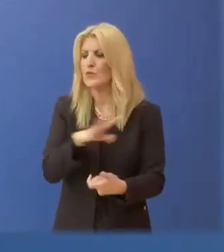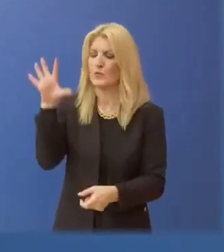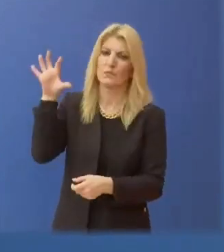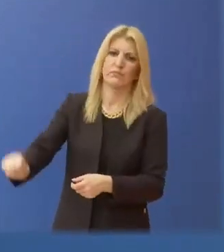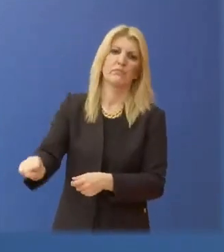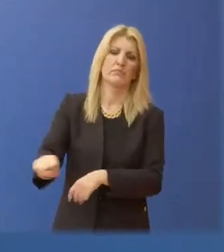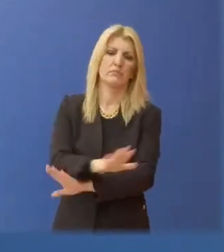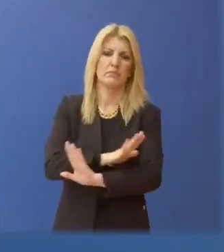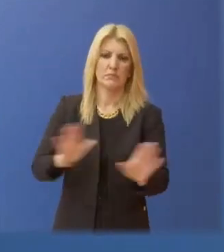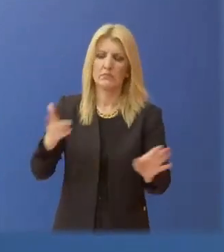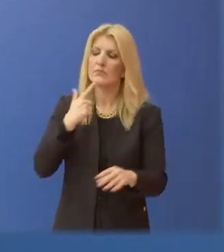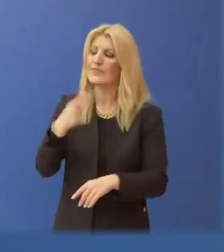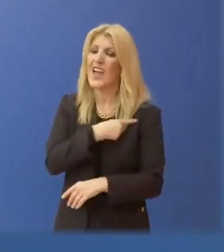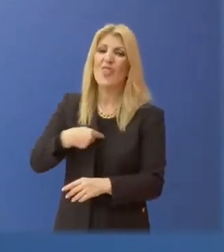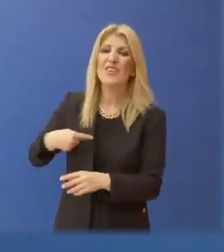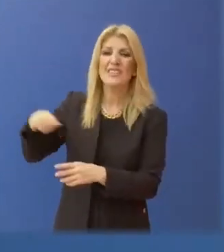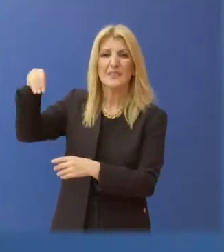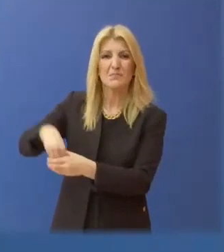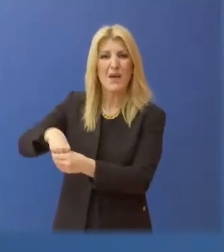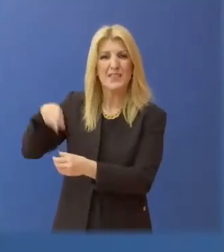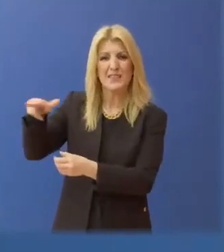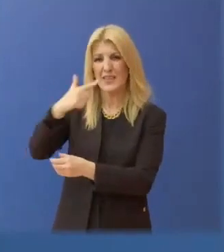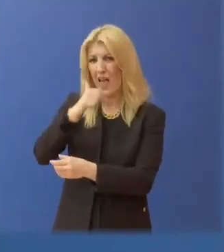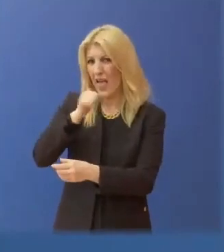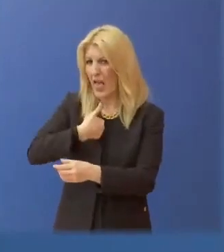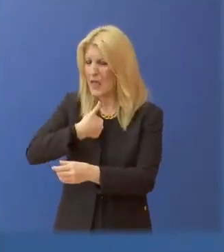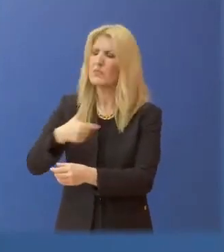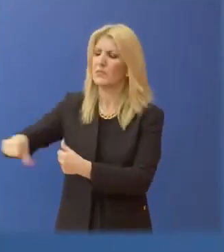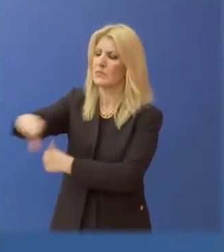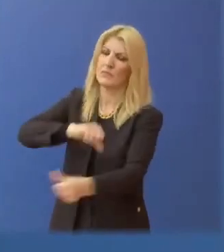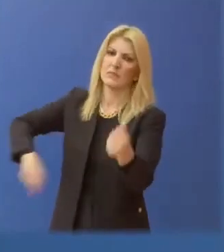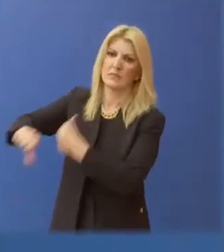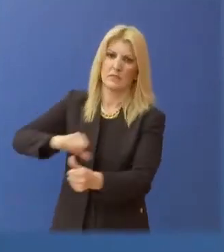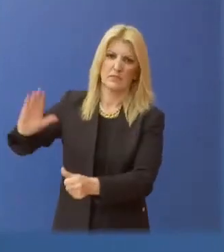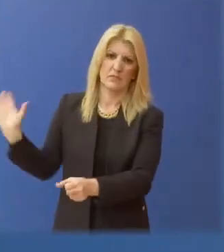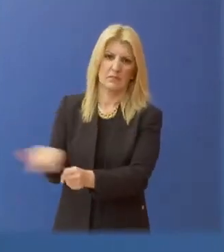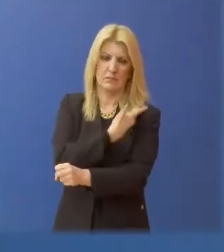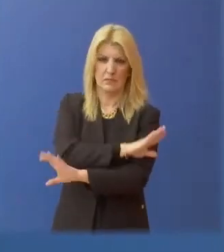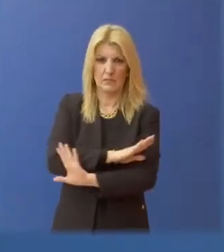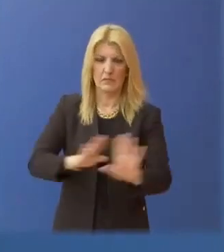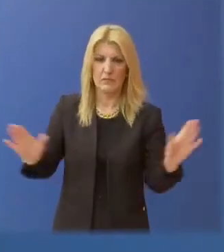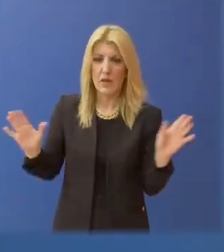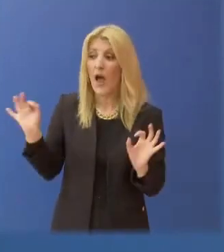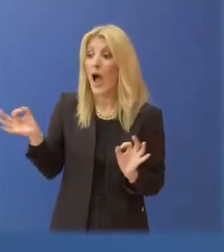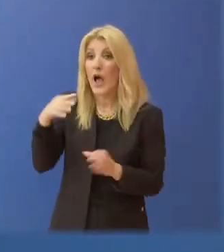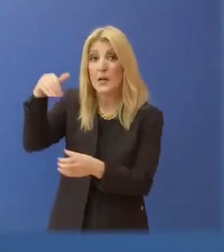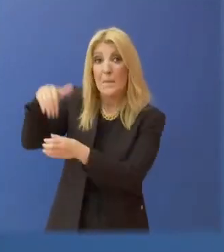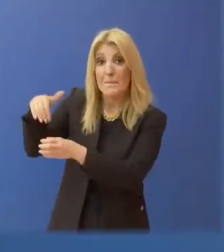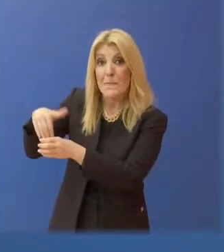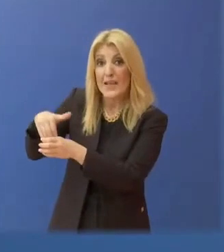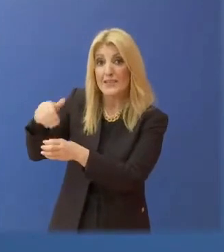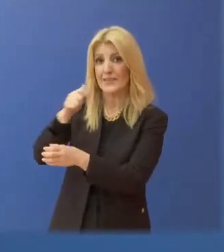πρωτοβουλίες αντικατάστασης της διοίκησης, έφερε την νομοθέτηση που σας είπα. Εάν υπάρχει οποιοδήποτε συστημικό πρόβλημα μέσα στην